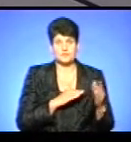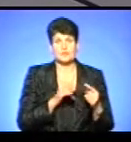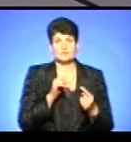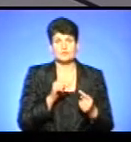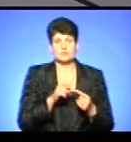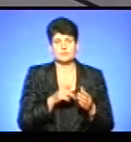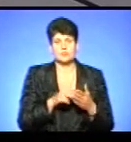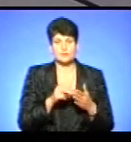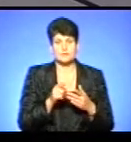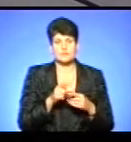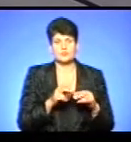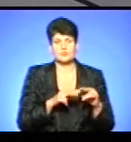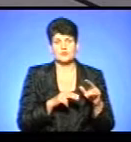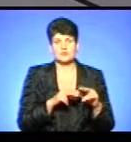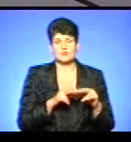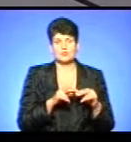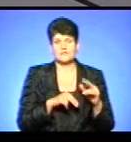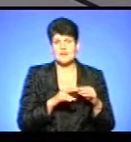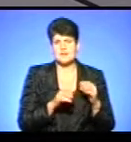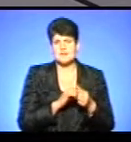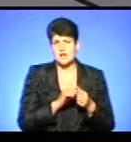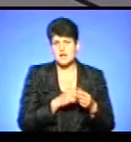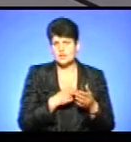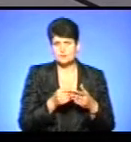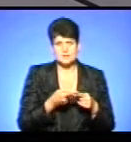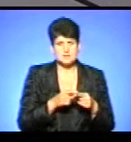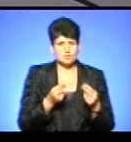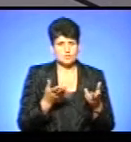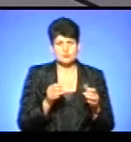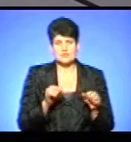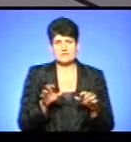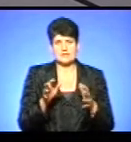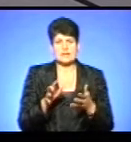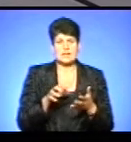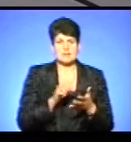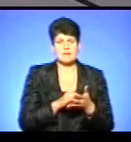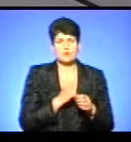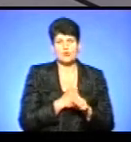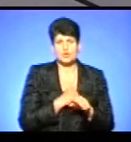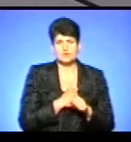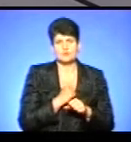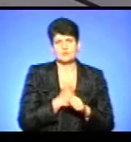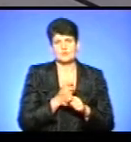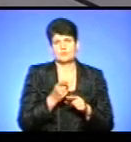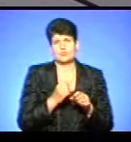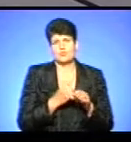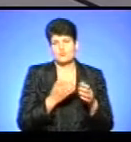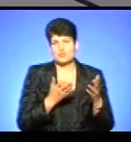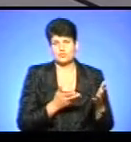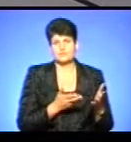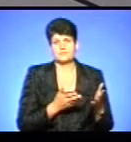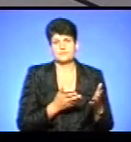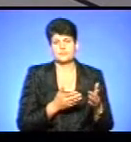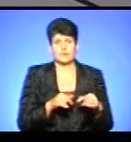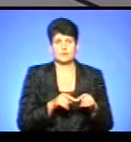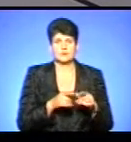ми закупимо будівельні матеріали на ті кошти. Можливо, вони не наймаємо якихось робочих, які там будуть робити якусь специфічну роботу. І